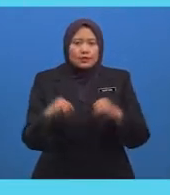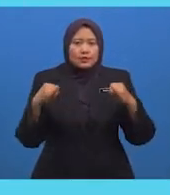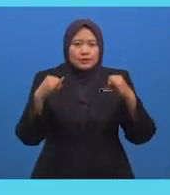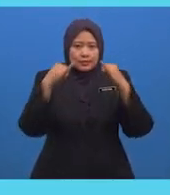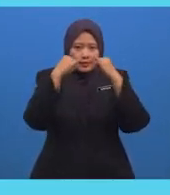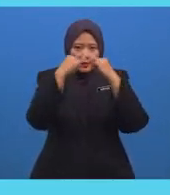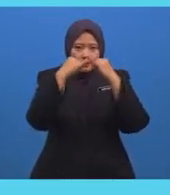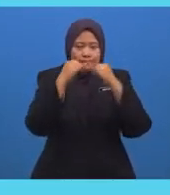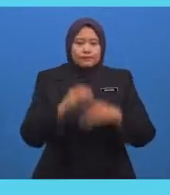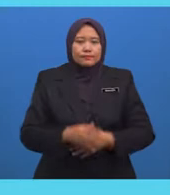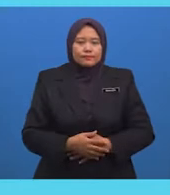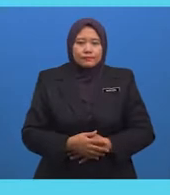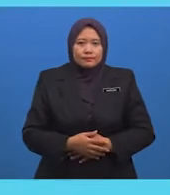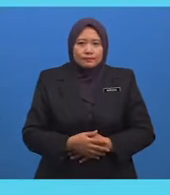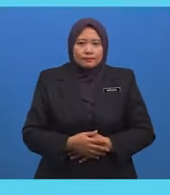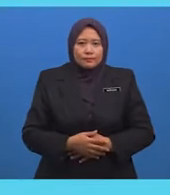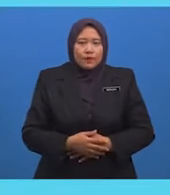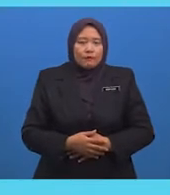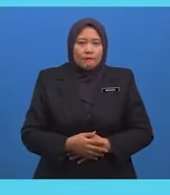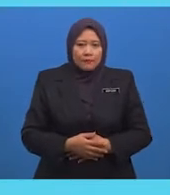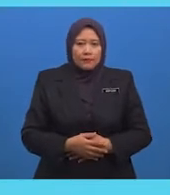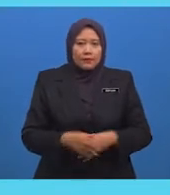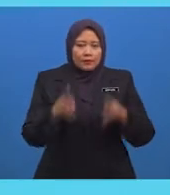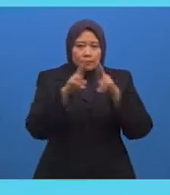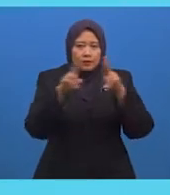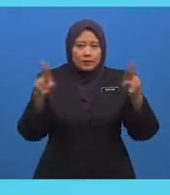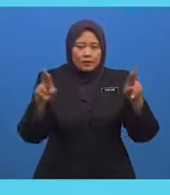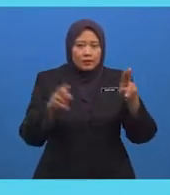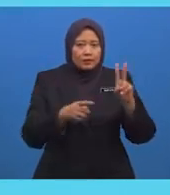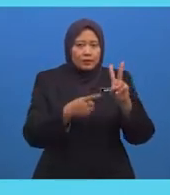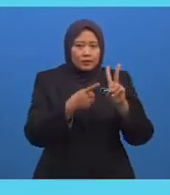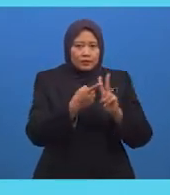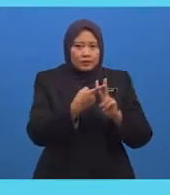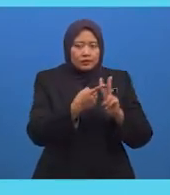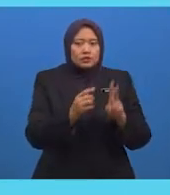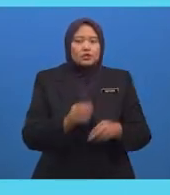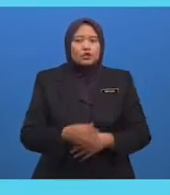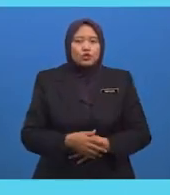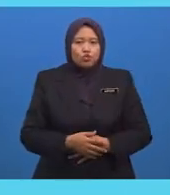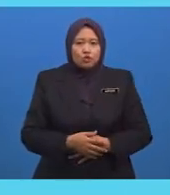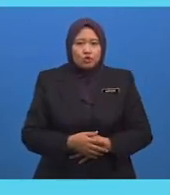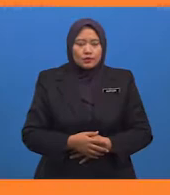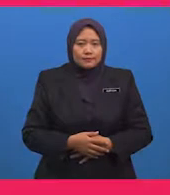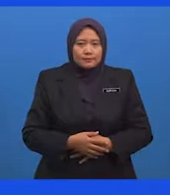Institusi Pendidikan Pada Peringkat Kedua Di Mesir Pada Abad Kelapan Hijrah